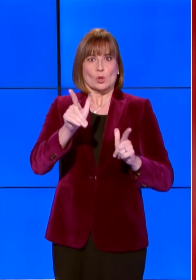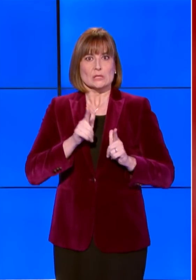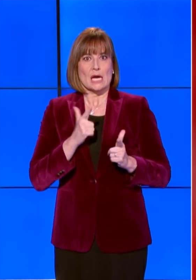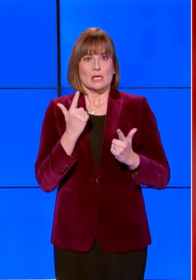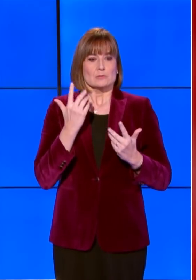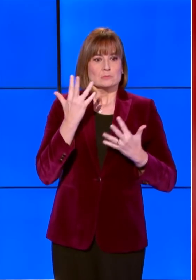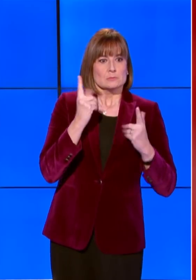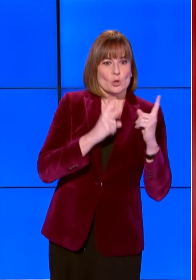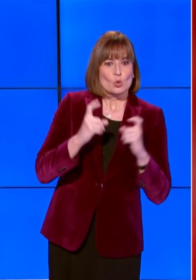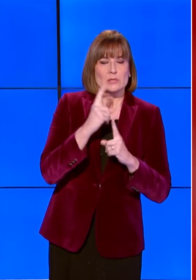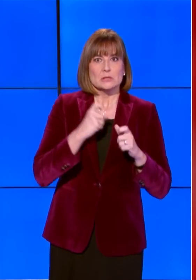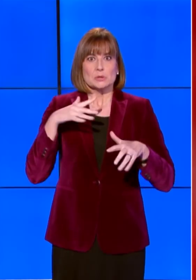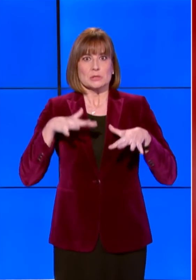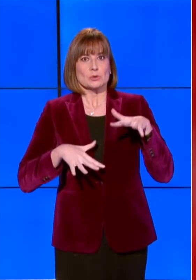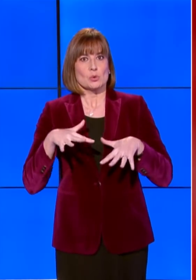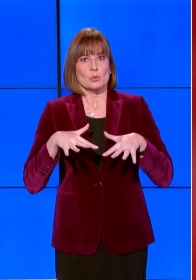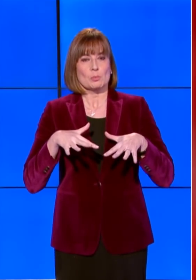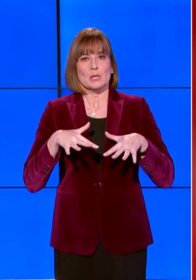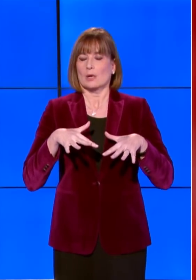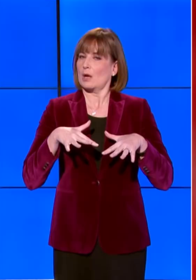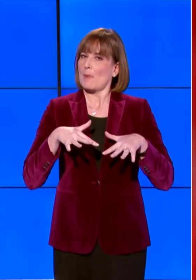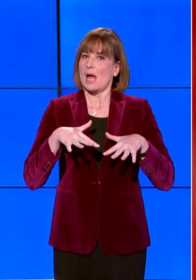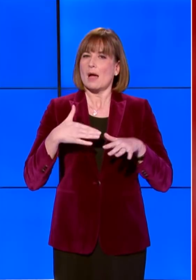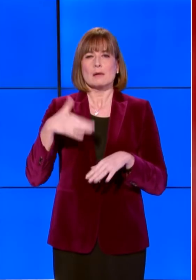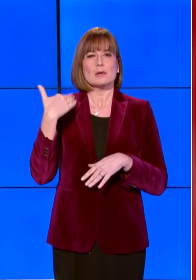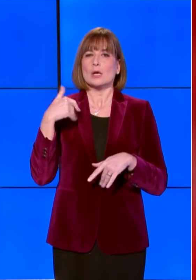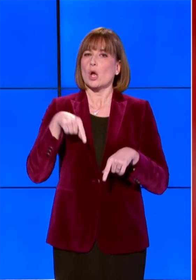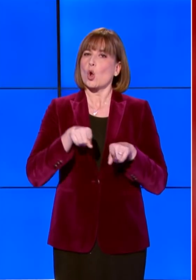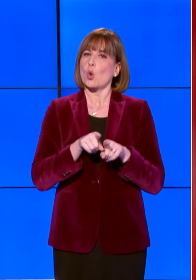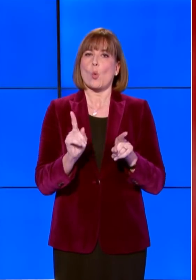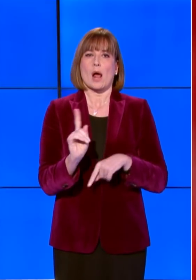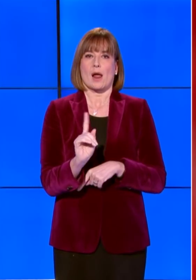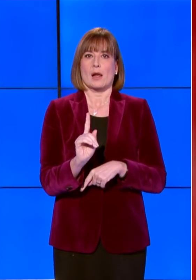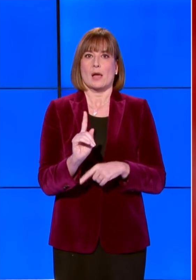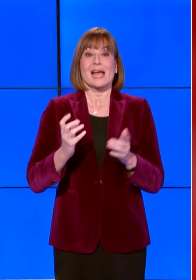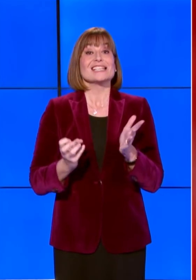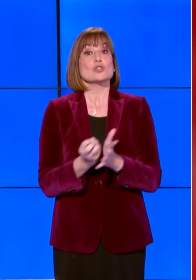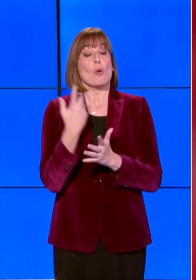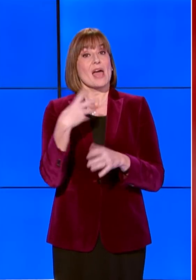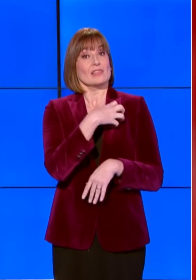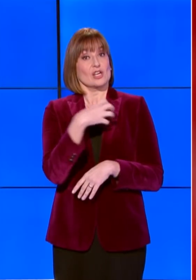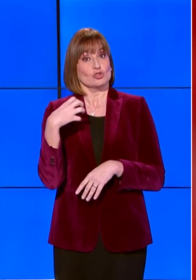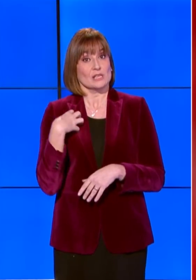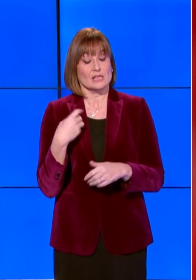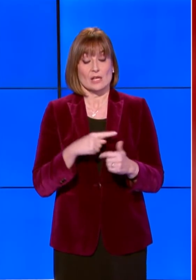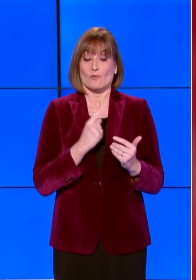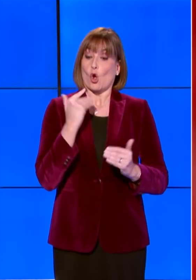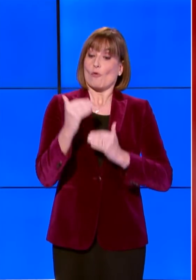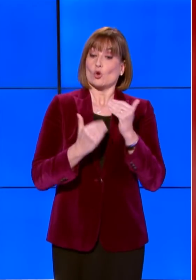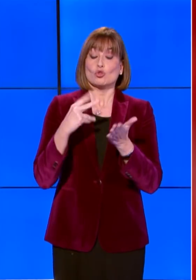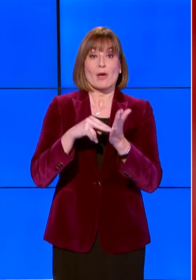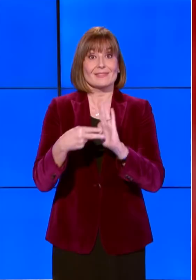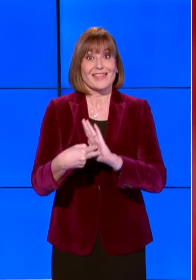preoccupazione. Non è stato sempre così. Le scoperte scientifiche, la evoluzione della